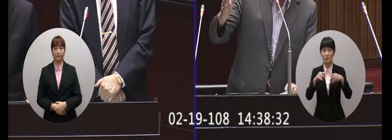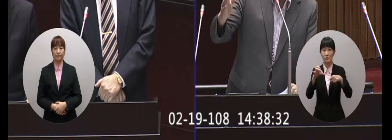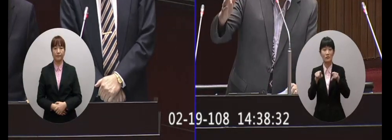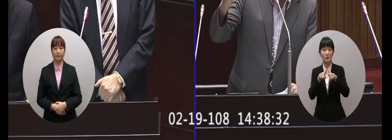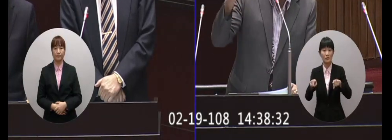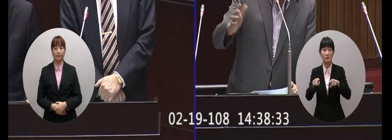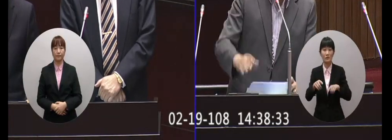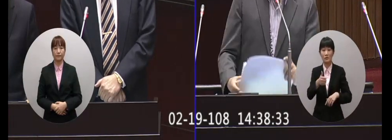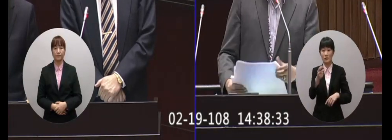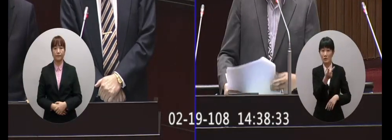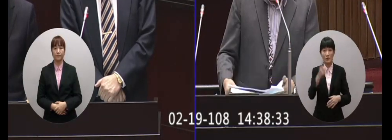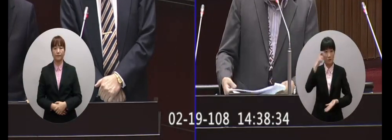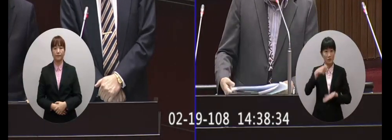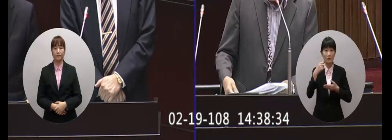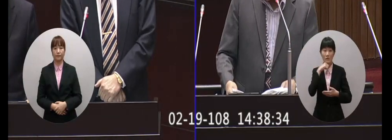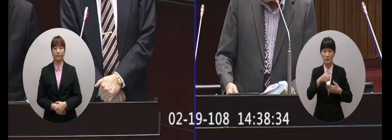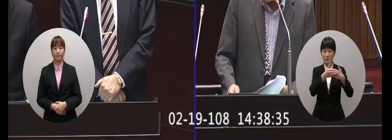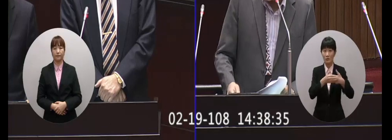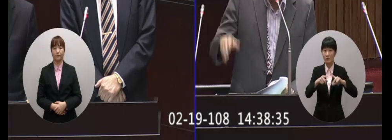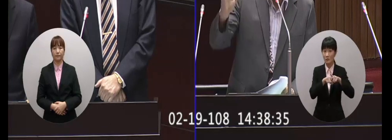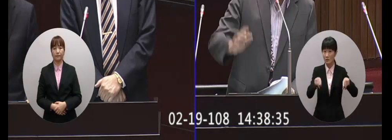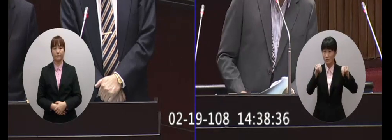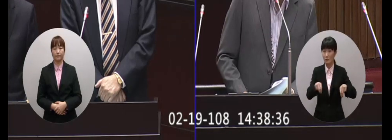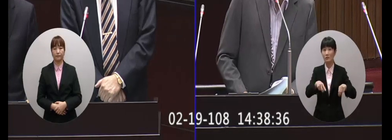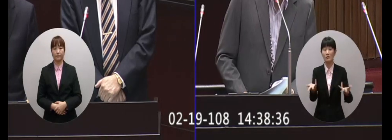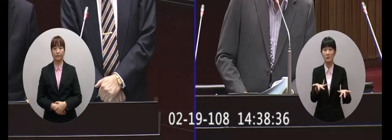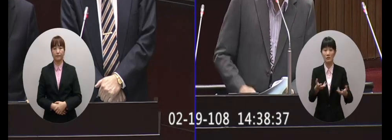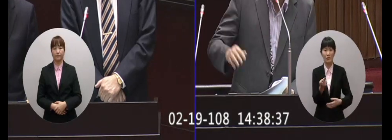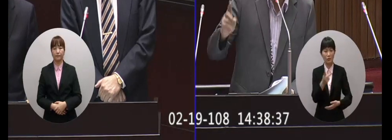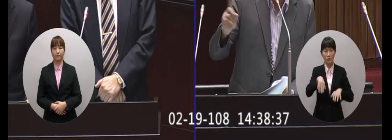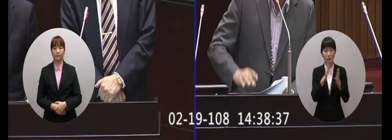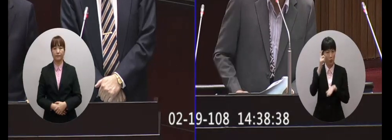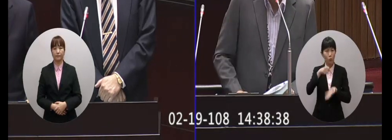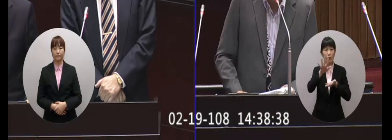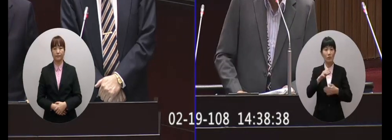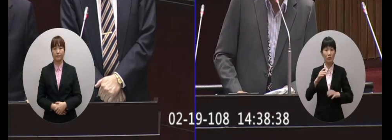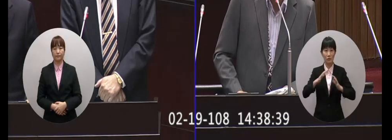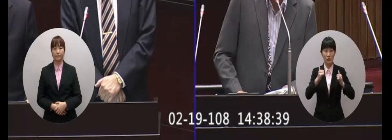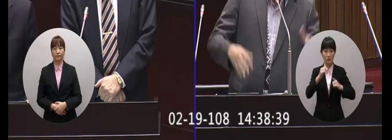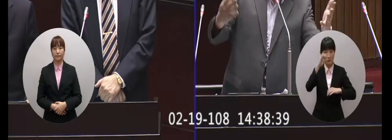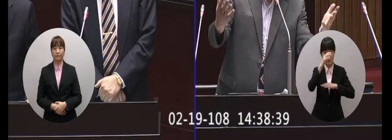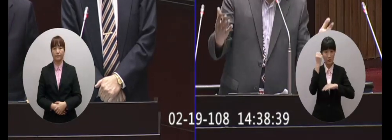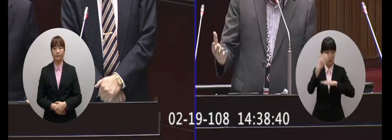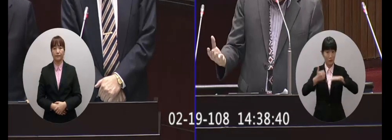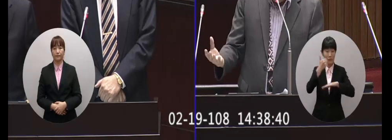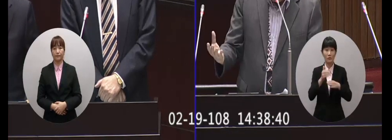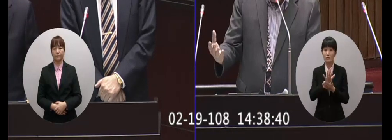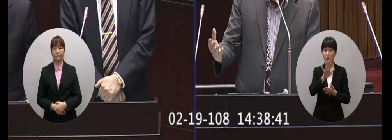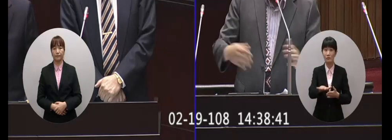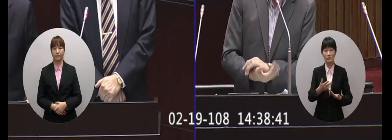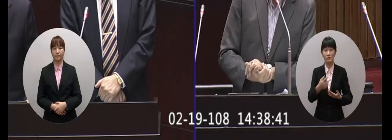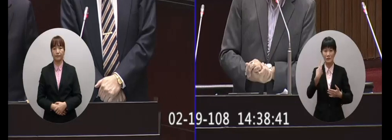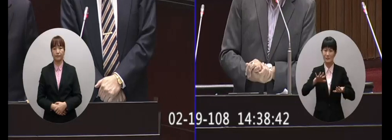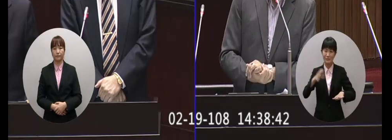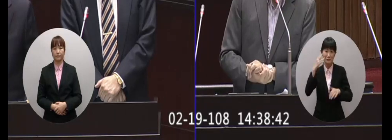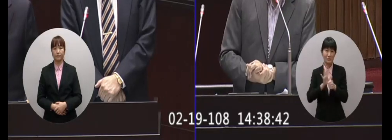都談到兩岸和平協議這個和平協議如果國民黨重新執政的話那你們現在又推了推